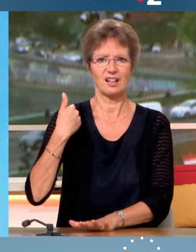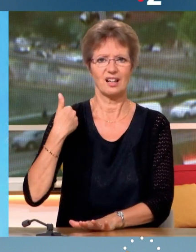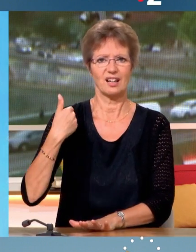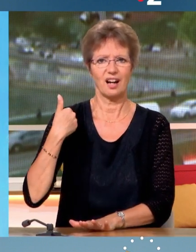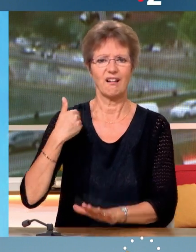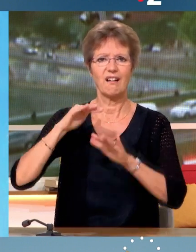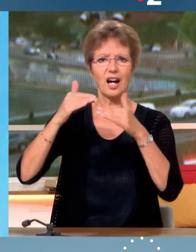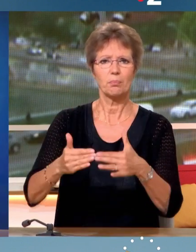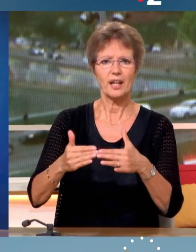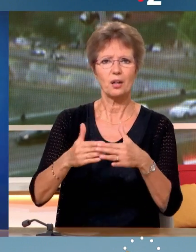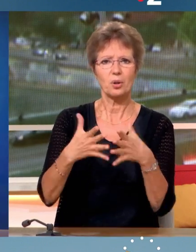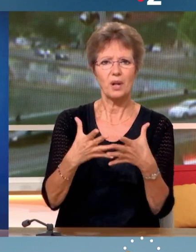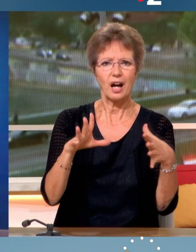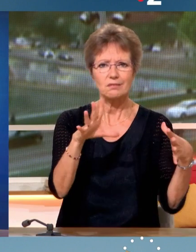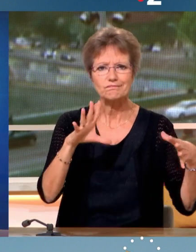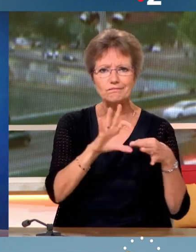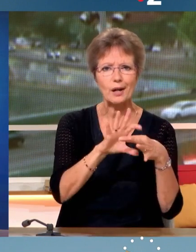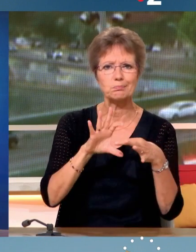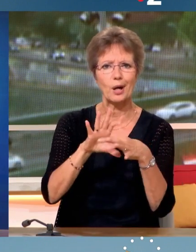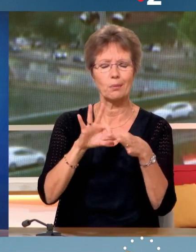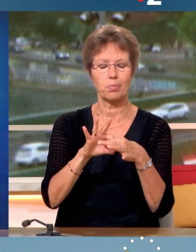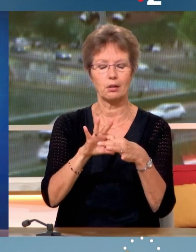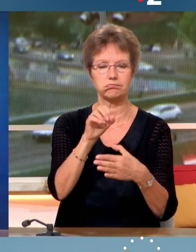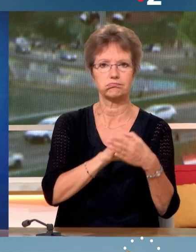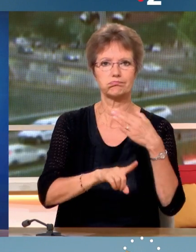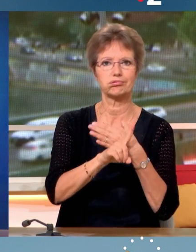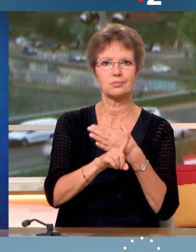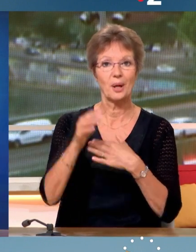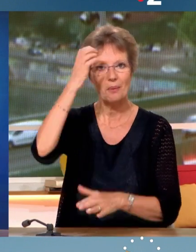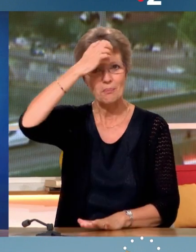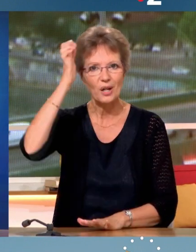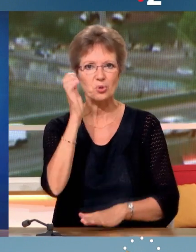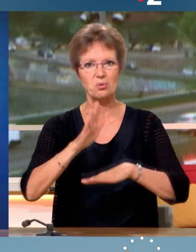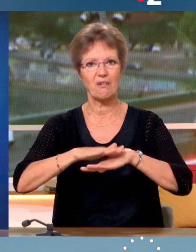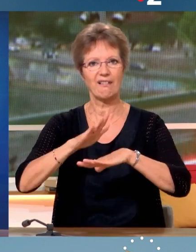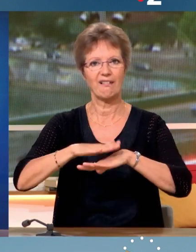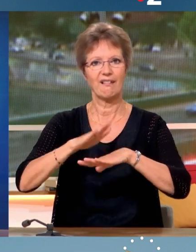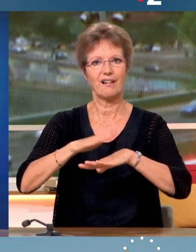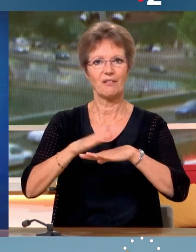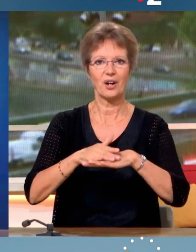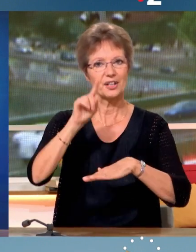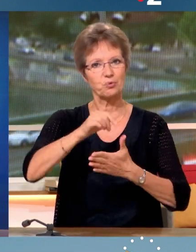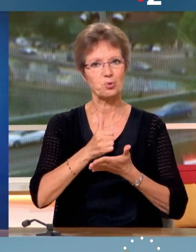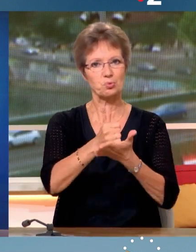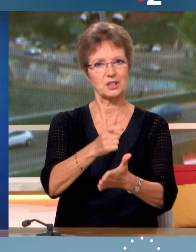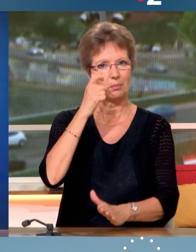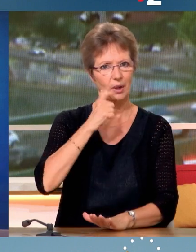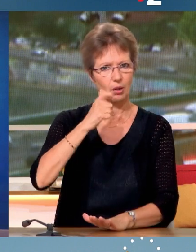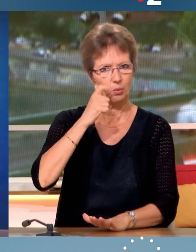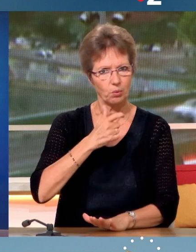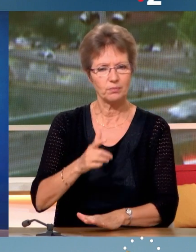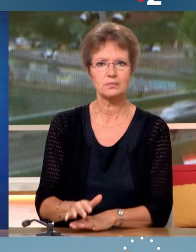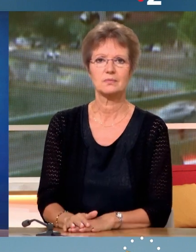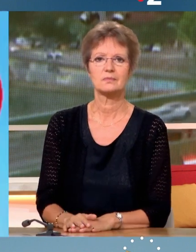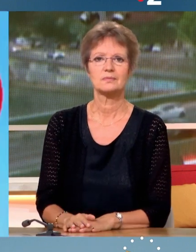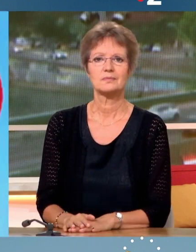des coalitions improbables, où on voit que M. Mélenchon, par exemple, a appelé indirectement à soutenir M. Macron. Là,